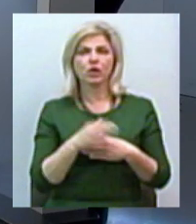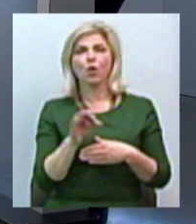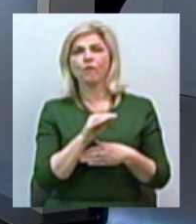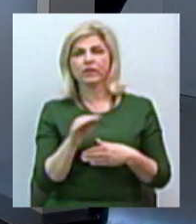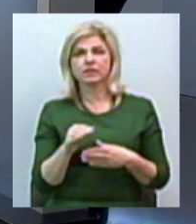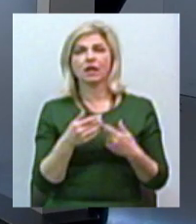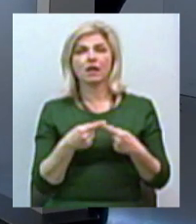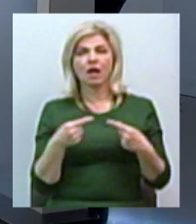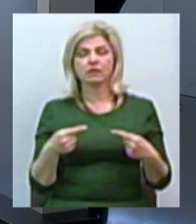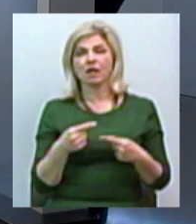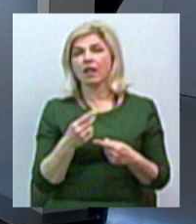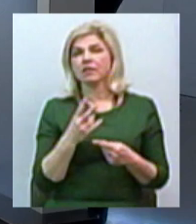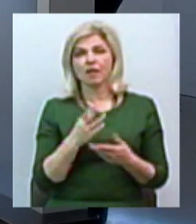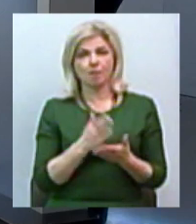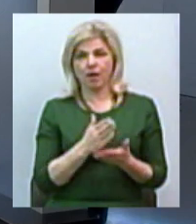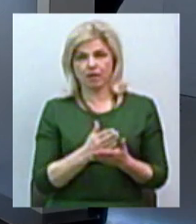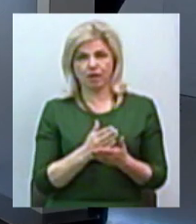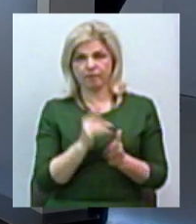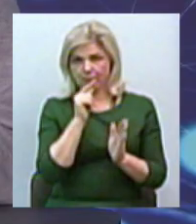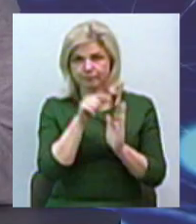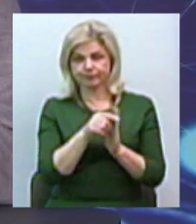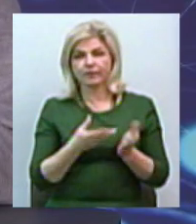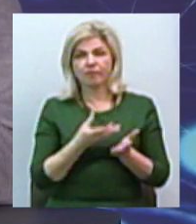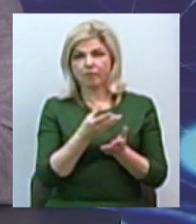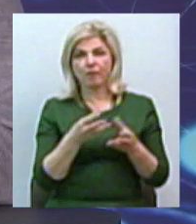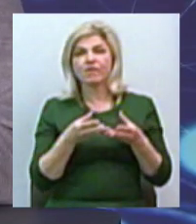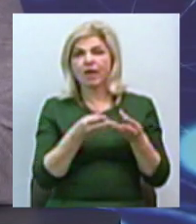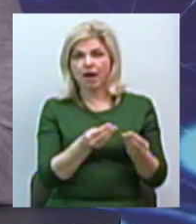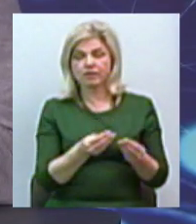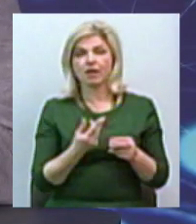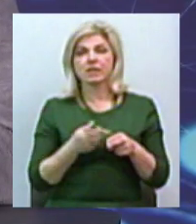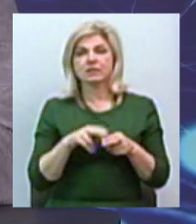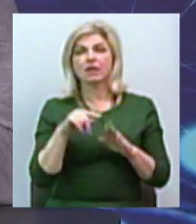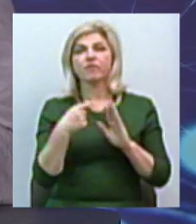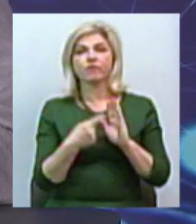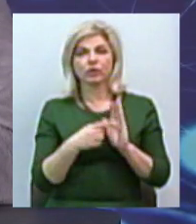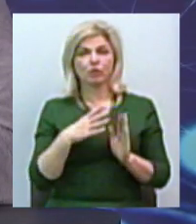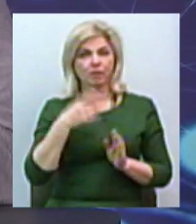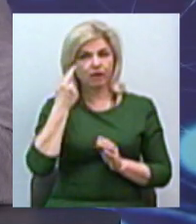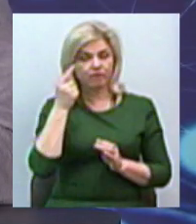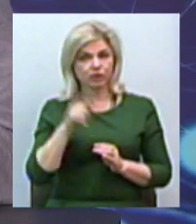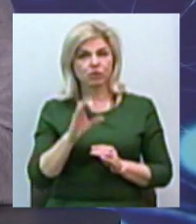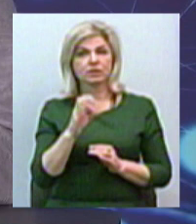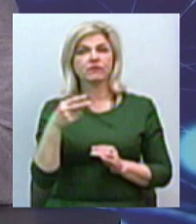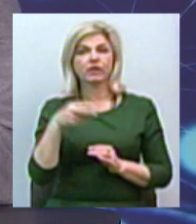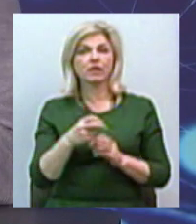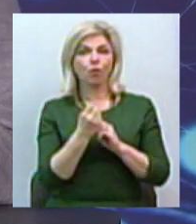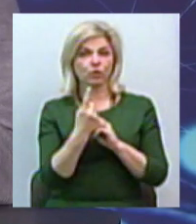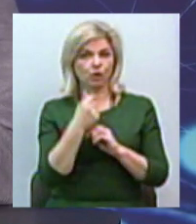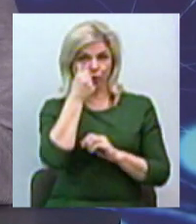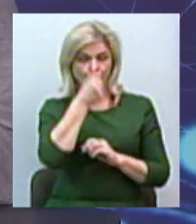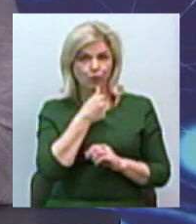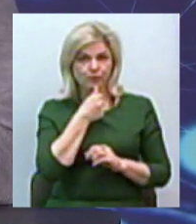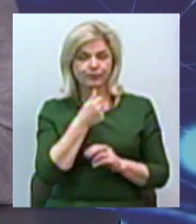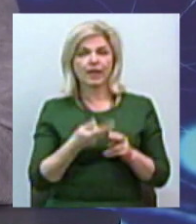було, наглядових, звичайно, немає. Це питання було відоме з 2011 року. Це